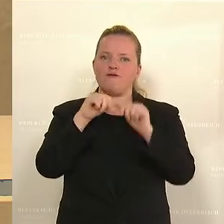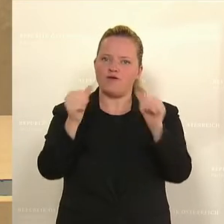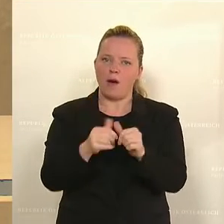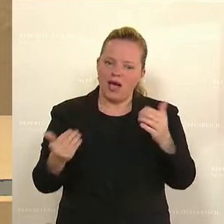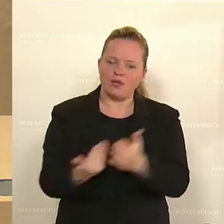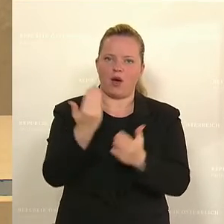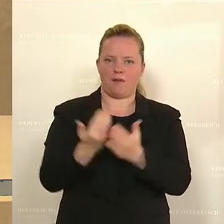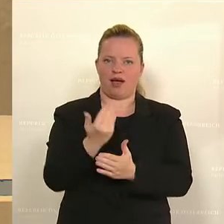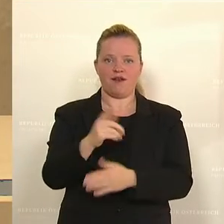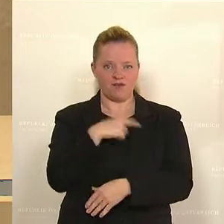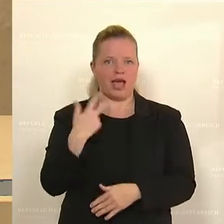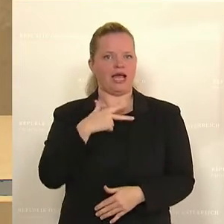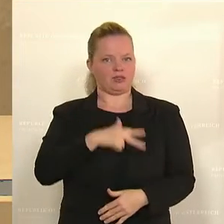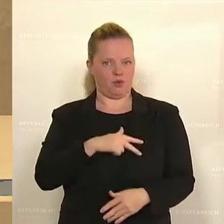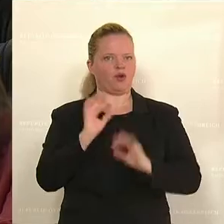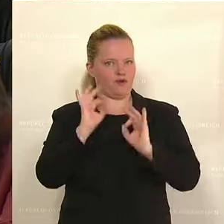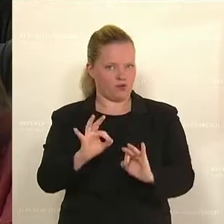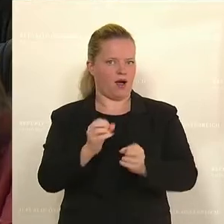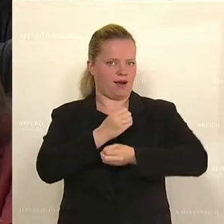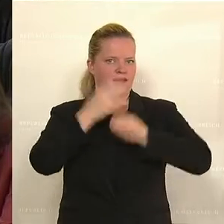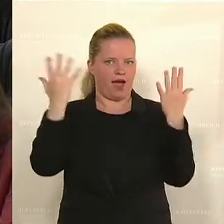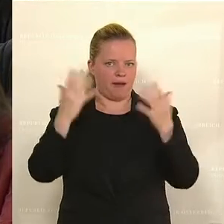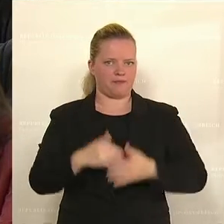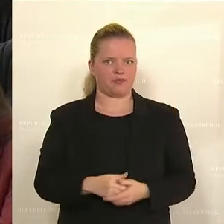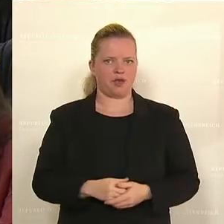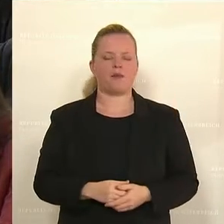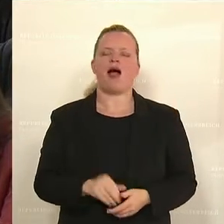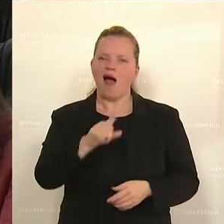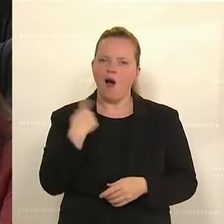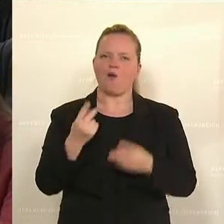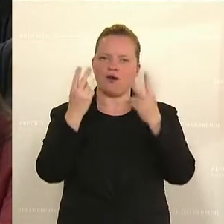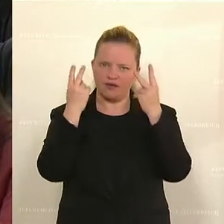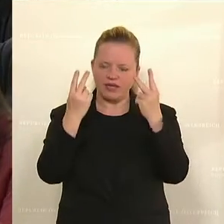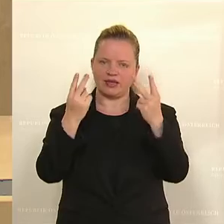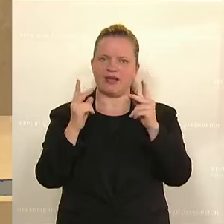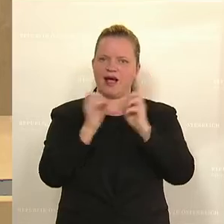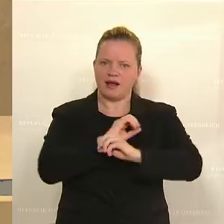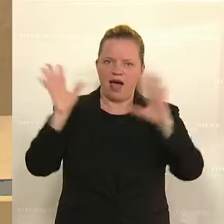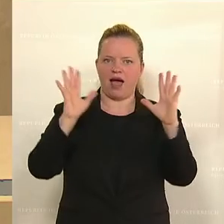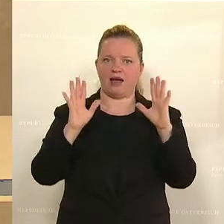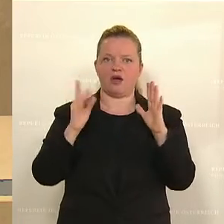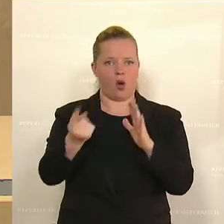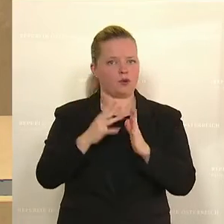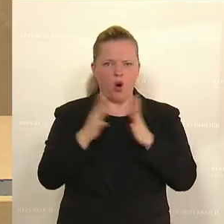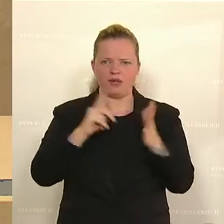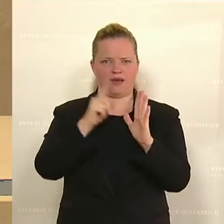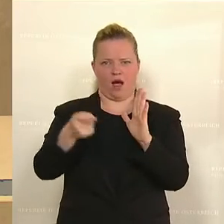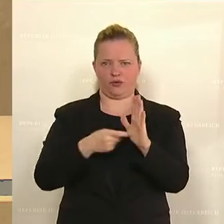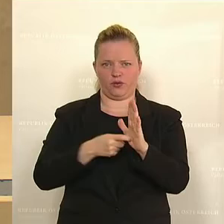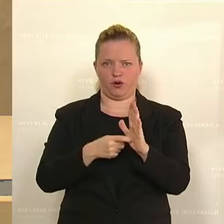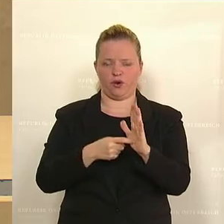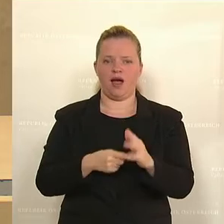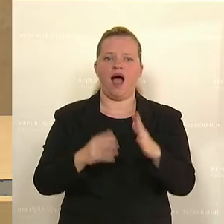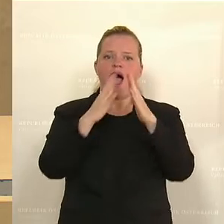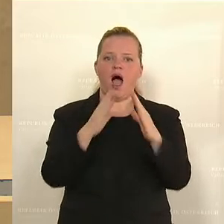stehen wir als SPÖ. Das ist ganz klar. Aber uns ist auch klar, dass das eine Riesenherausforderung ist. Wo man nicht die